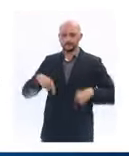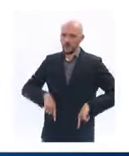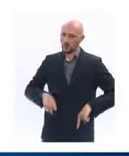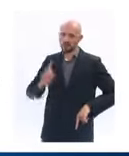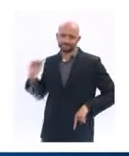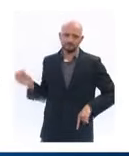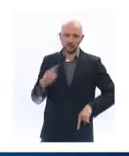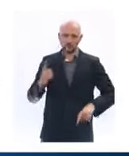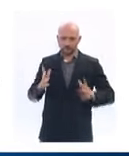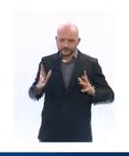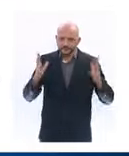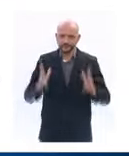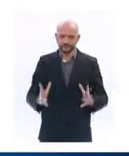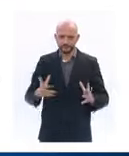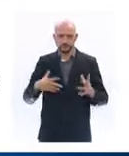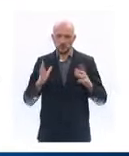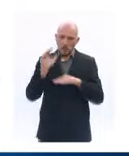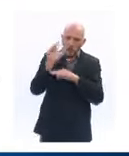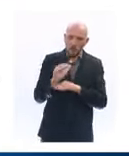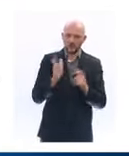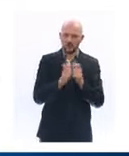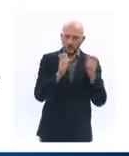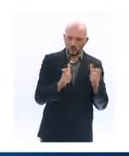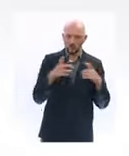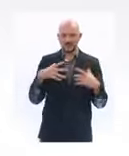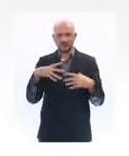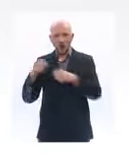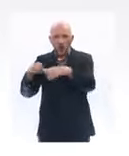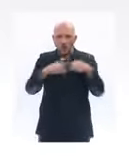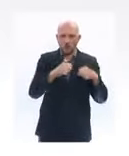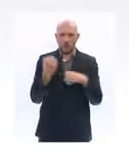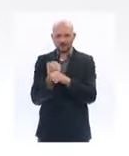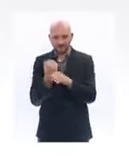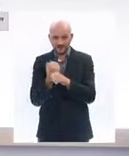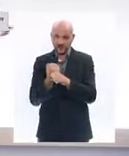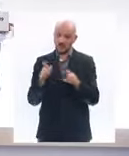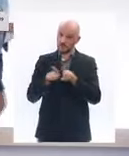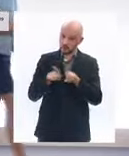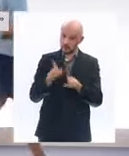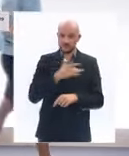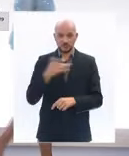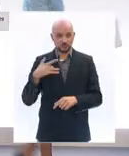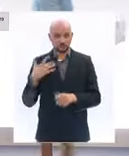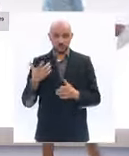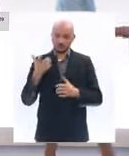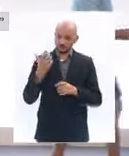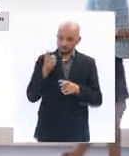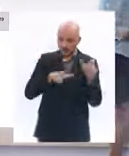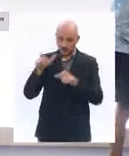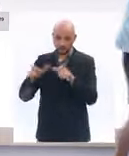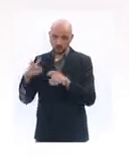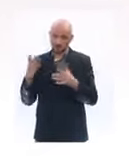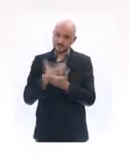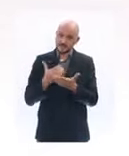protéger nos entreprises, nos emplois et la santé de tous les travailleurs. Je vous remercie. Merci